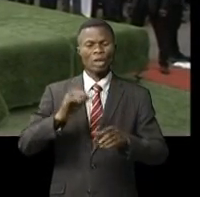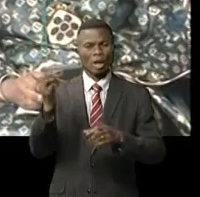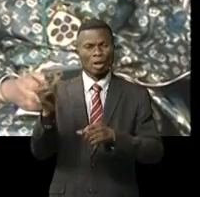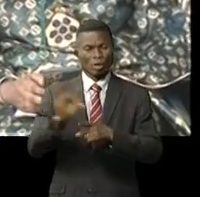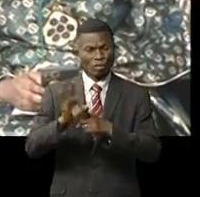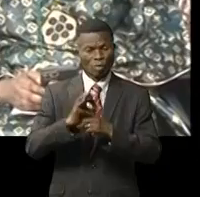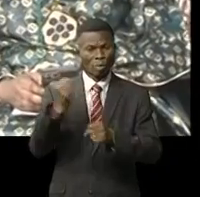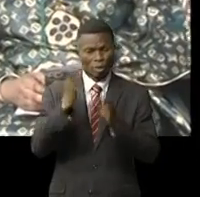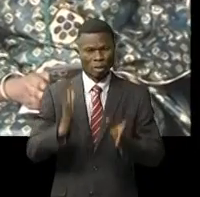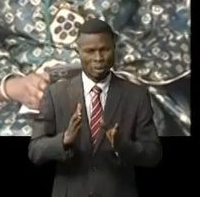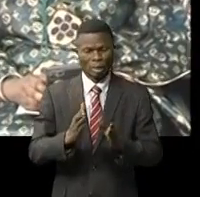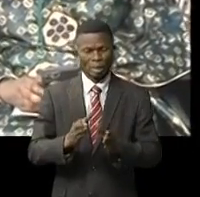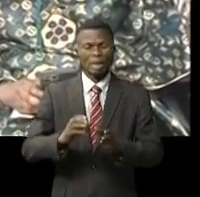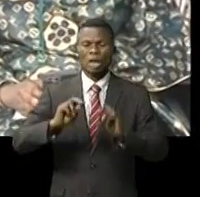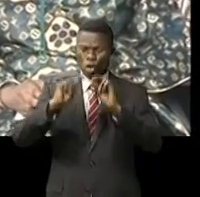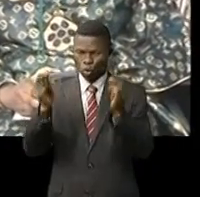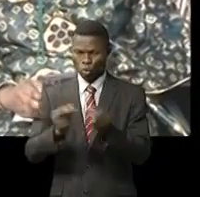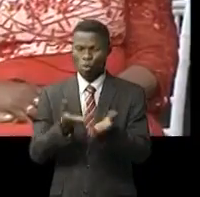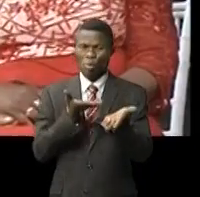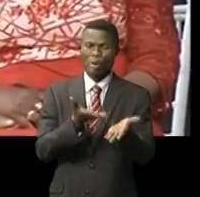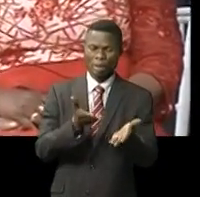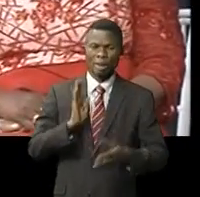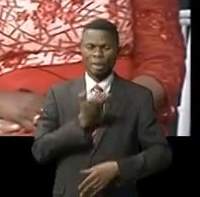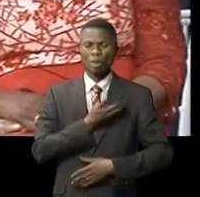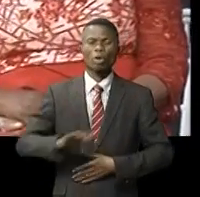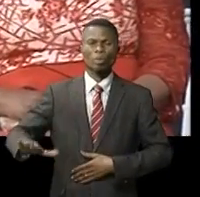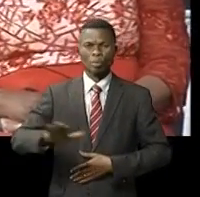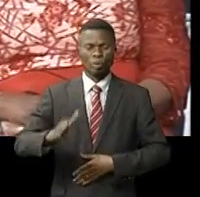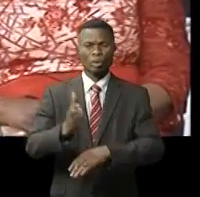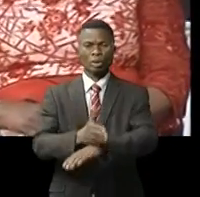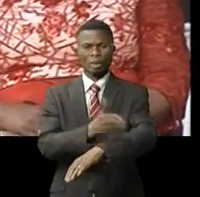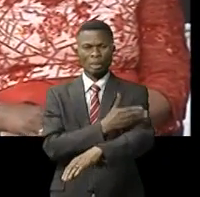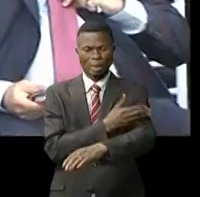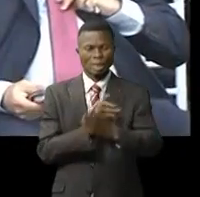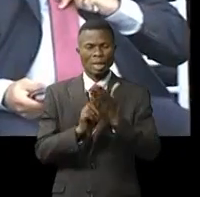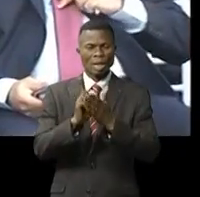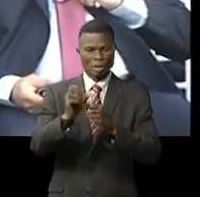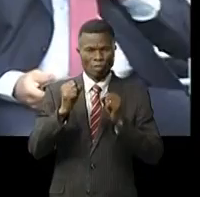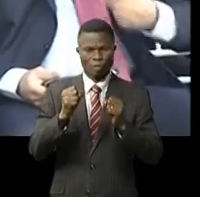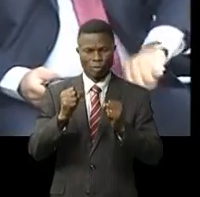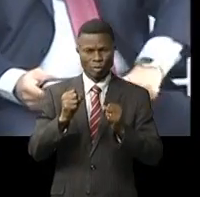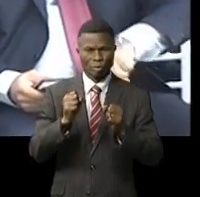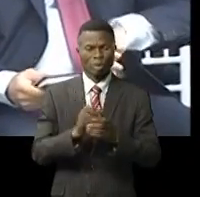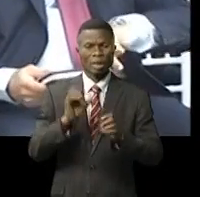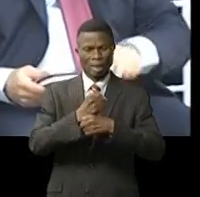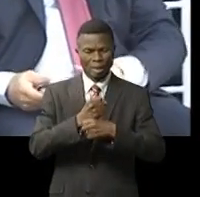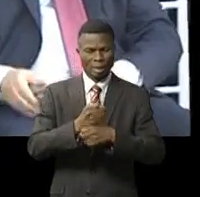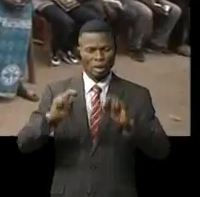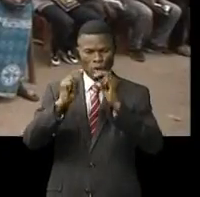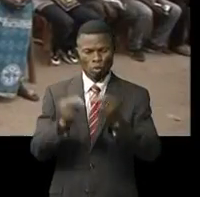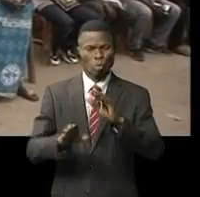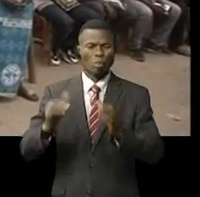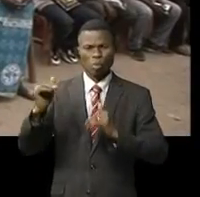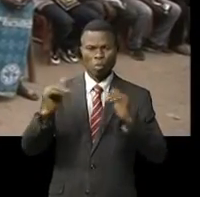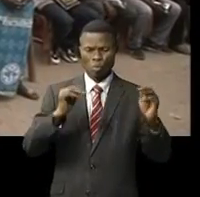professionnelle un des secteurs qui permettra à la République démocratique du Congo de booster son développement et c'est là par la création d'une classe moyenne